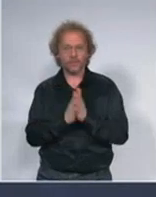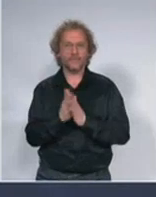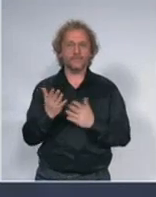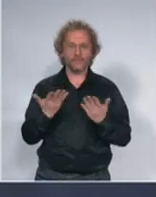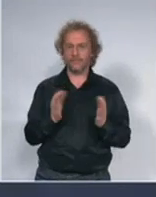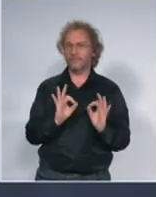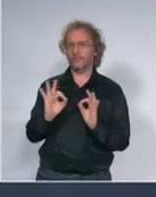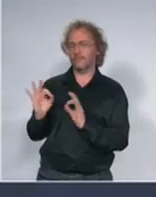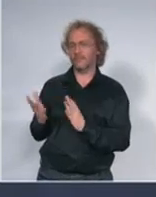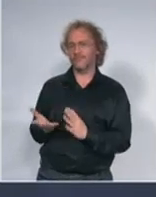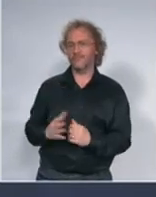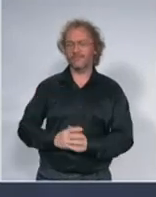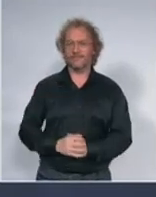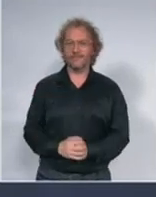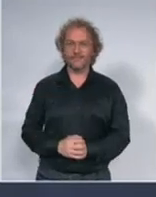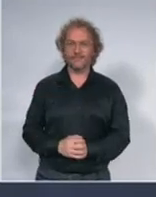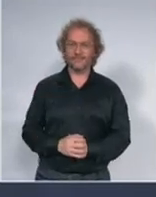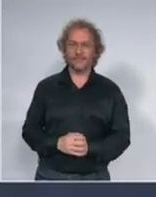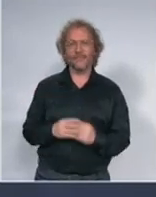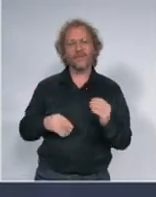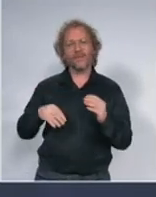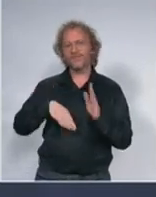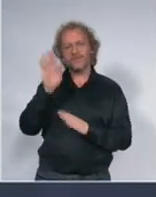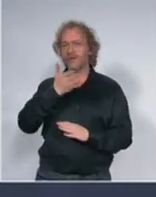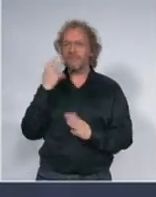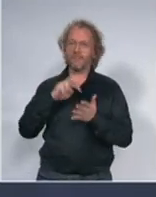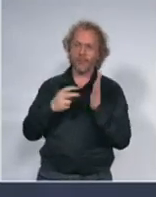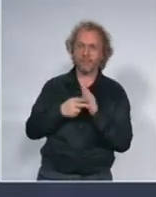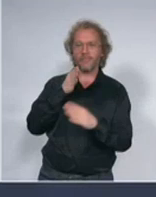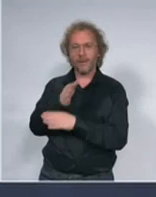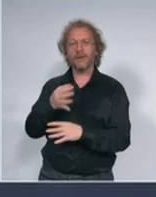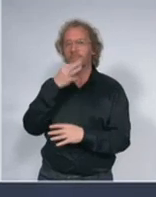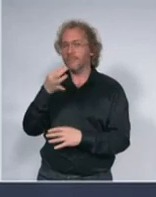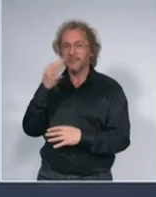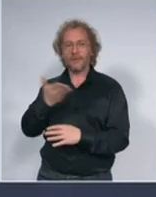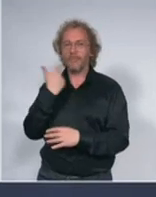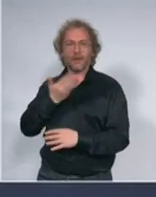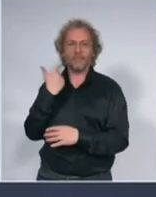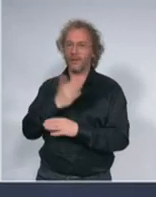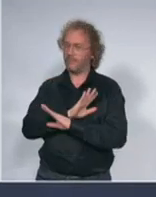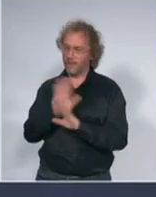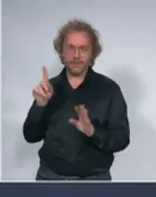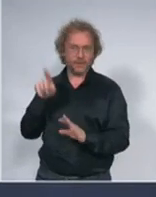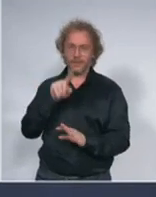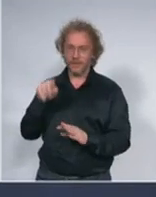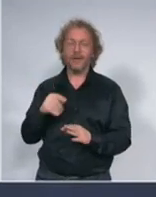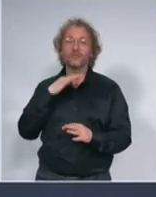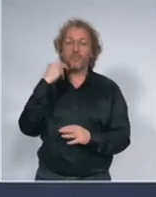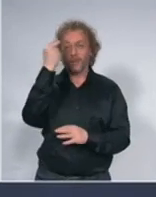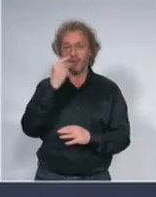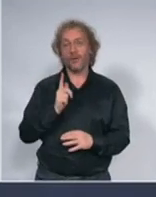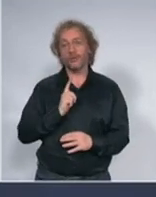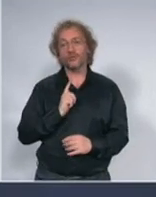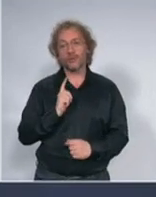tako da i oko ovoga više neće postojati problema za vikend očekujemo i rekla sam prve